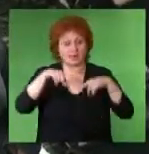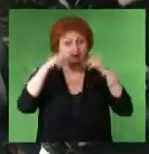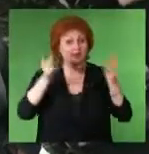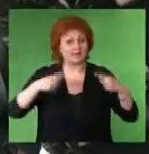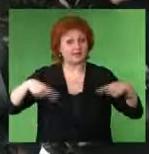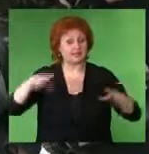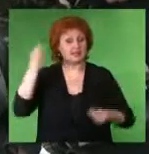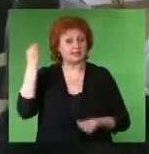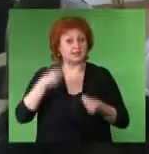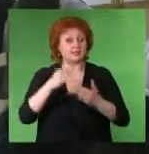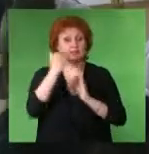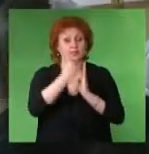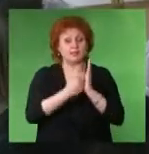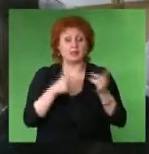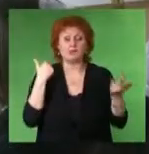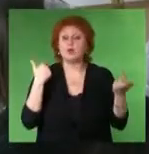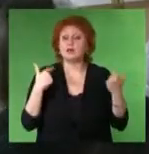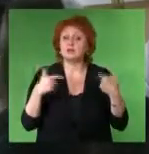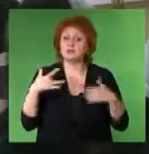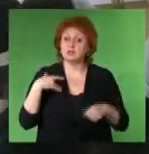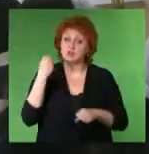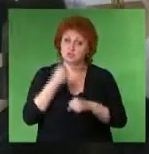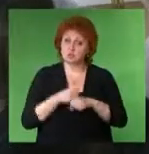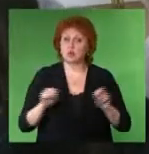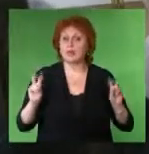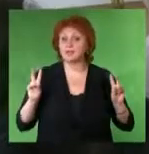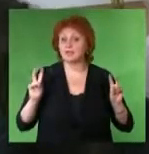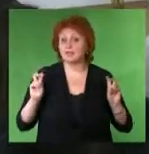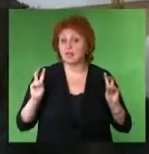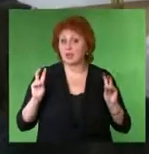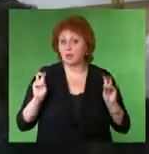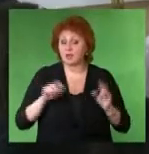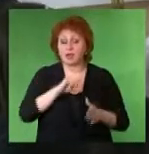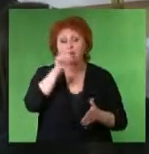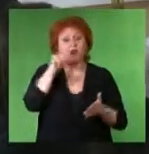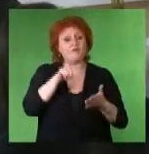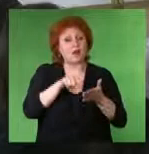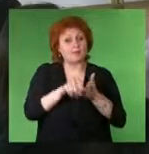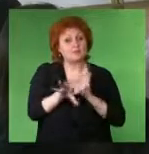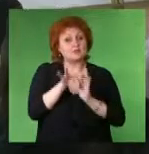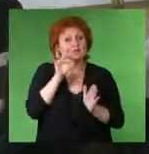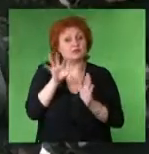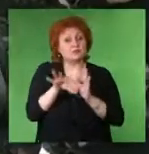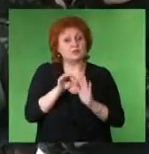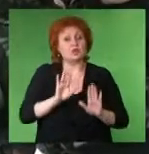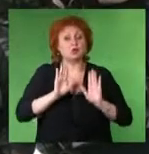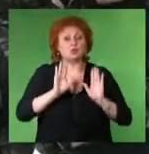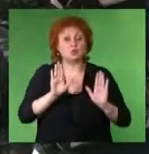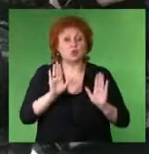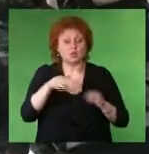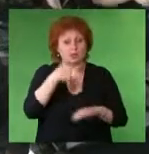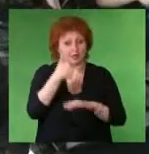От оригинальной версии игры программу отличает прежде всего строгая тематическая направленность Вопросы для турнира подбираются